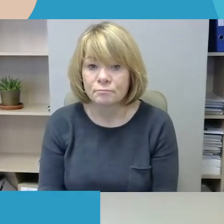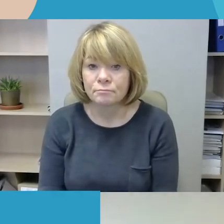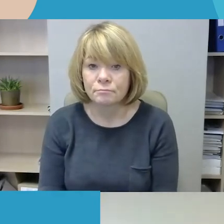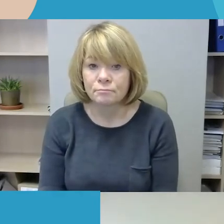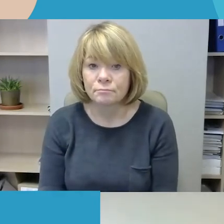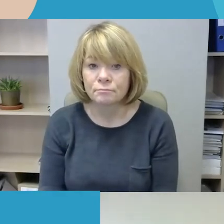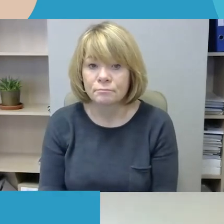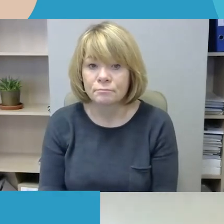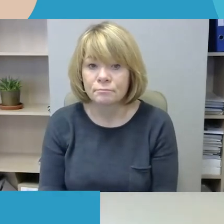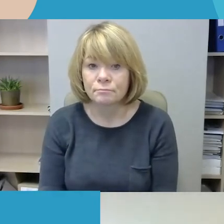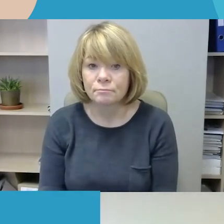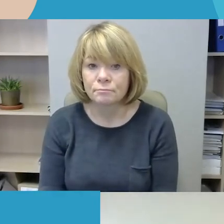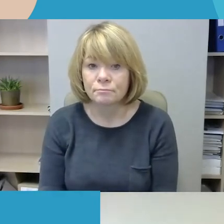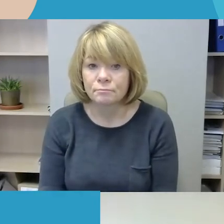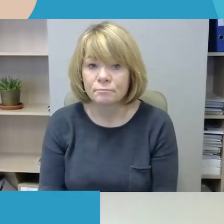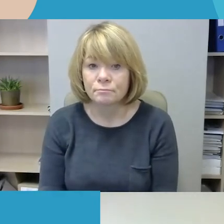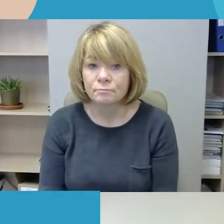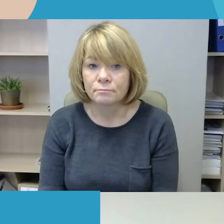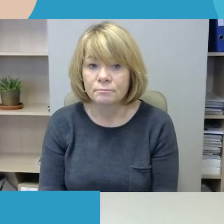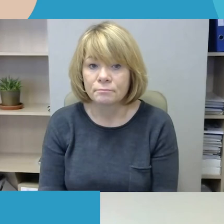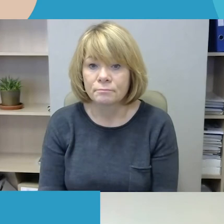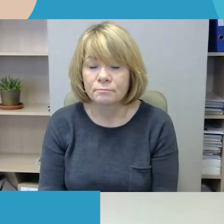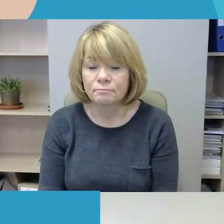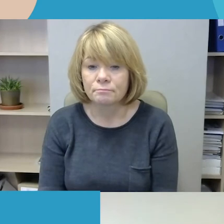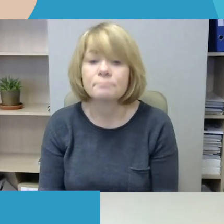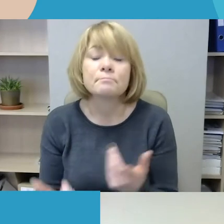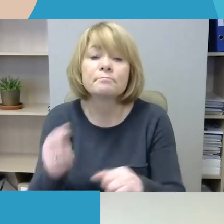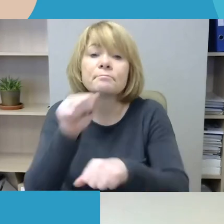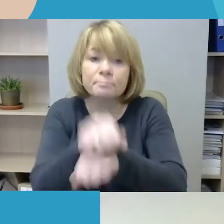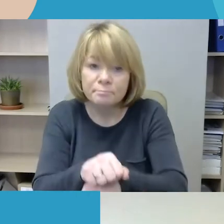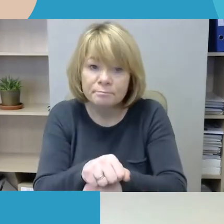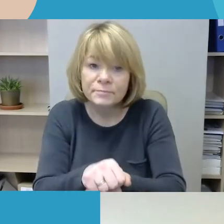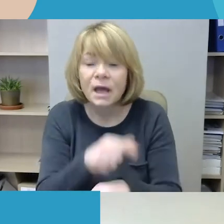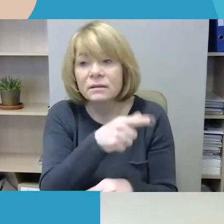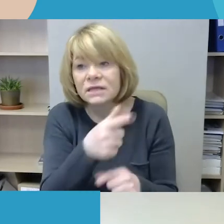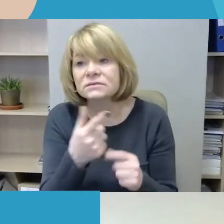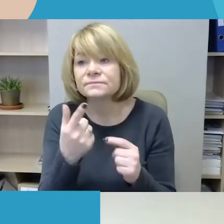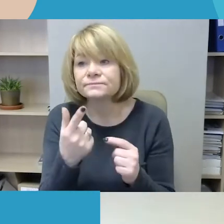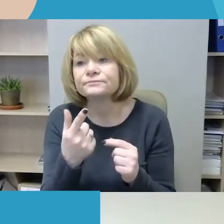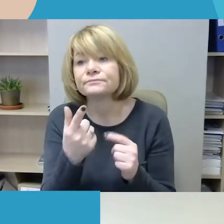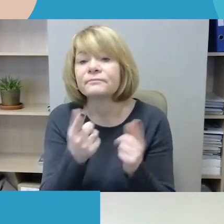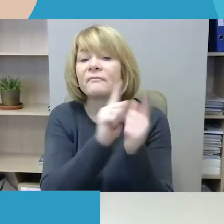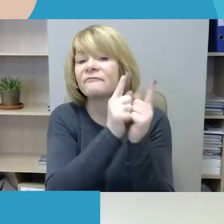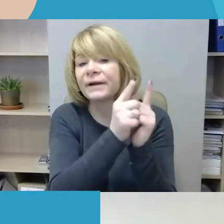Ačiūt šitai pauzė, nes dirba, dirba, dirba, dirba.